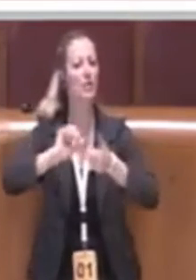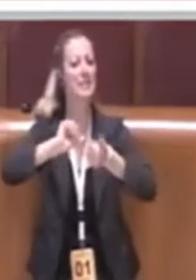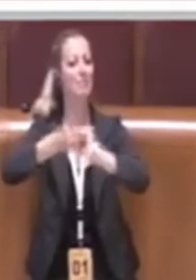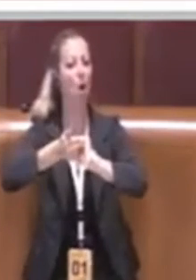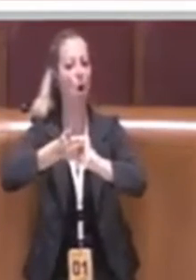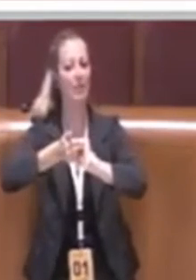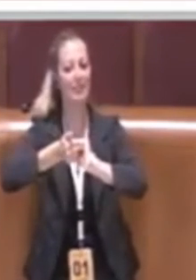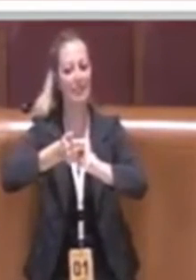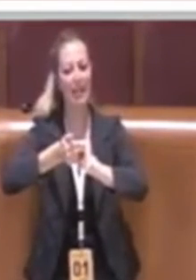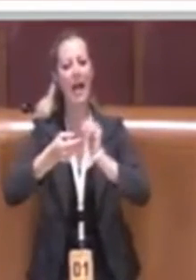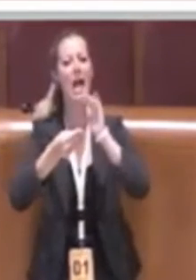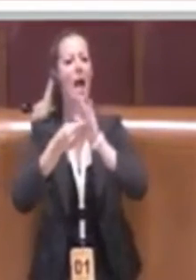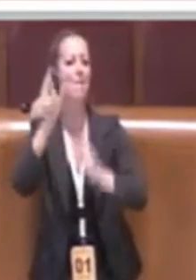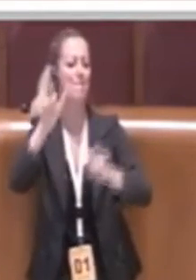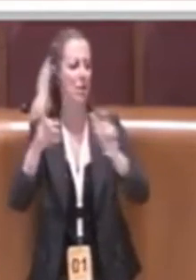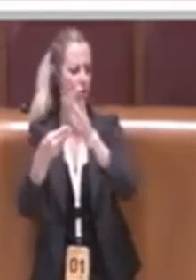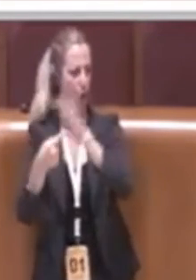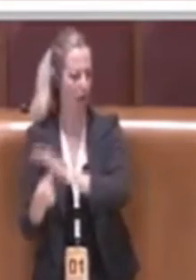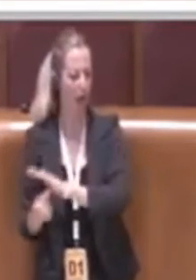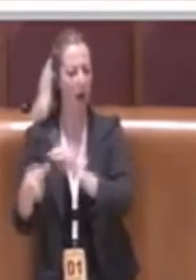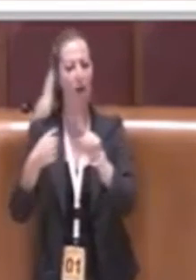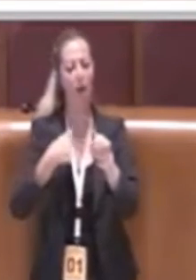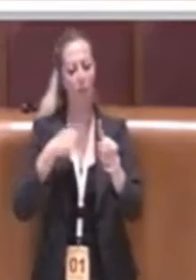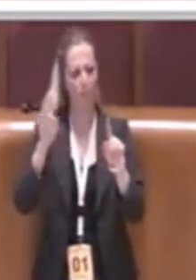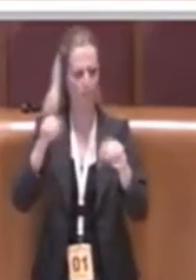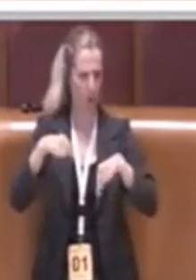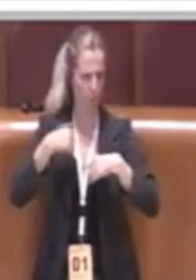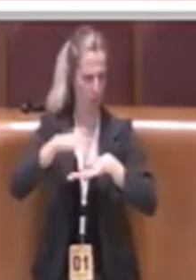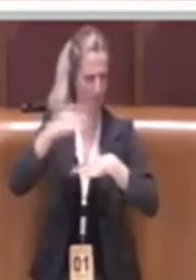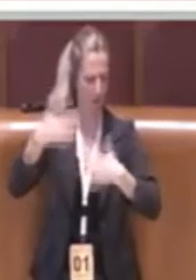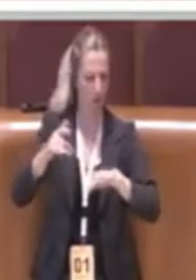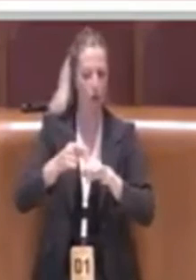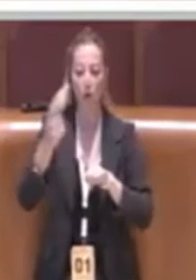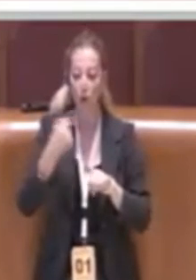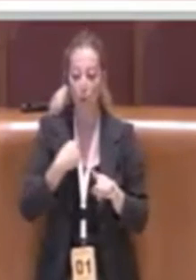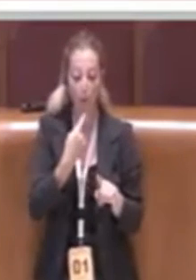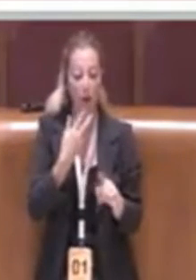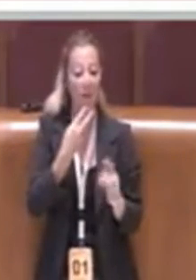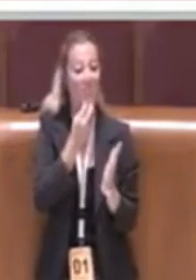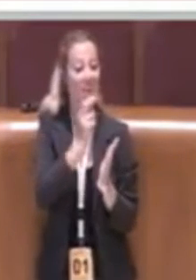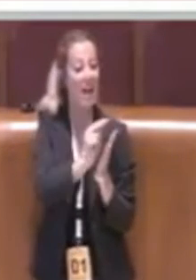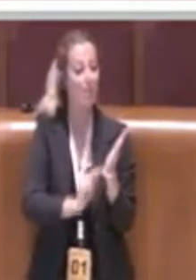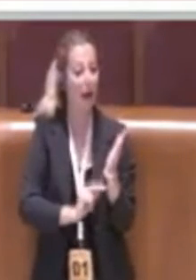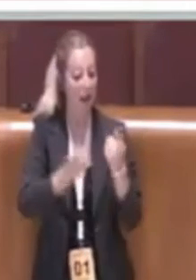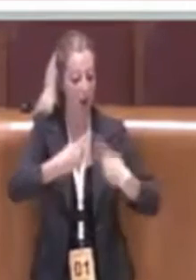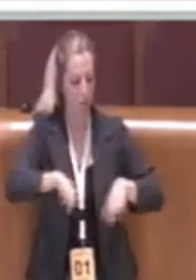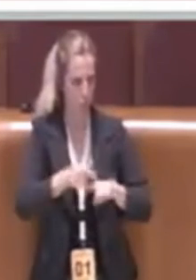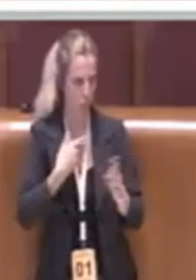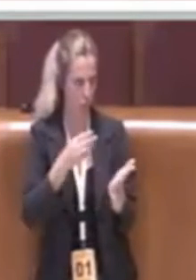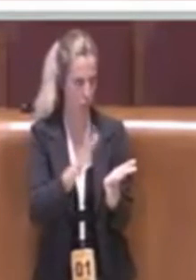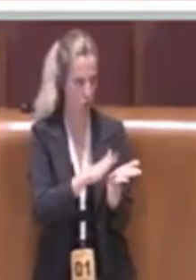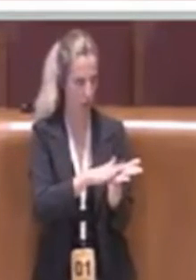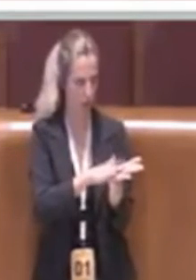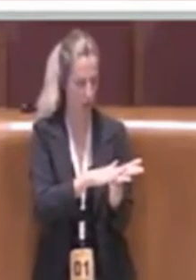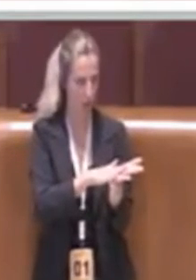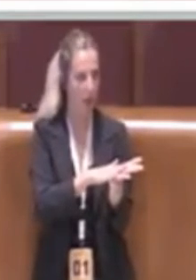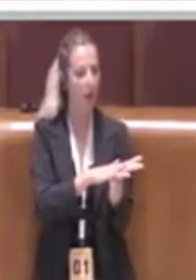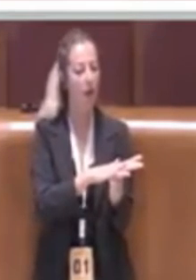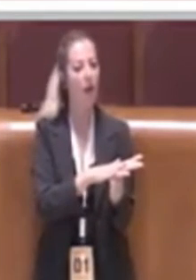e rilevavo proprio e c'è nel verbale della commissione come